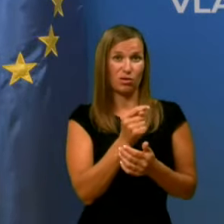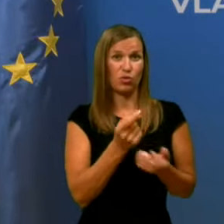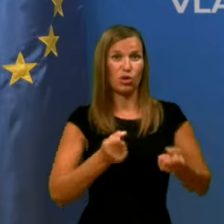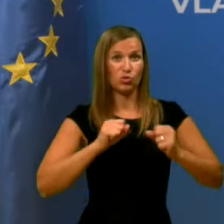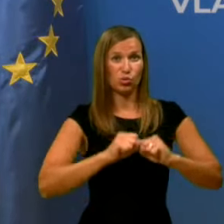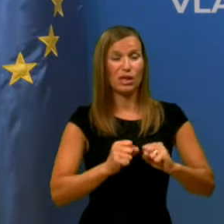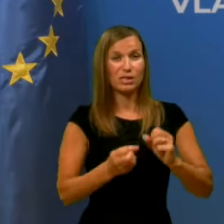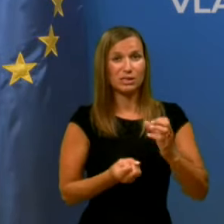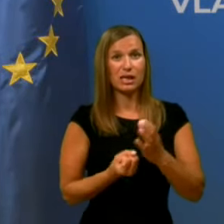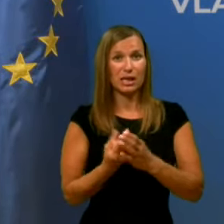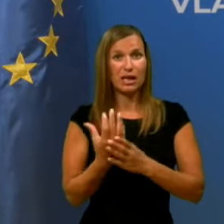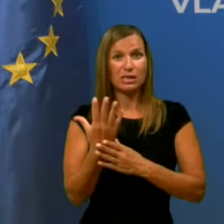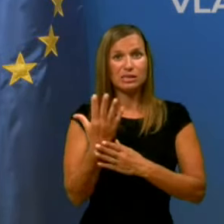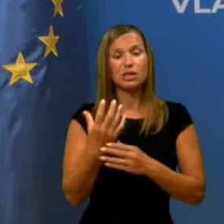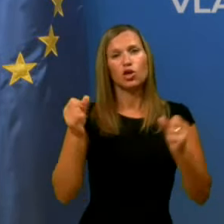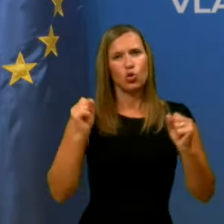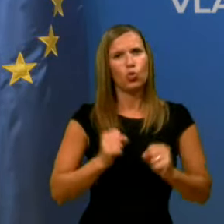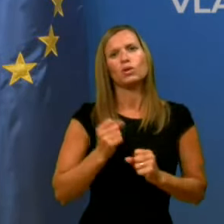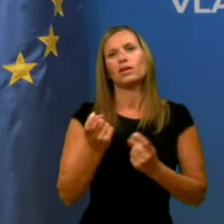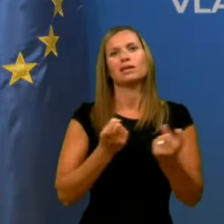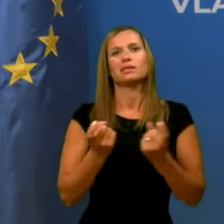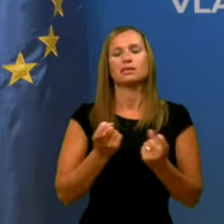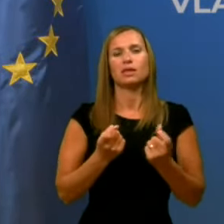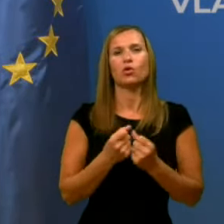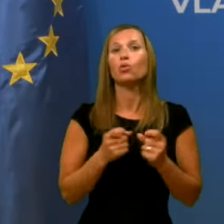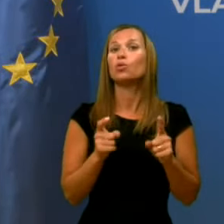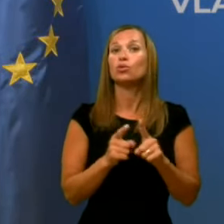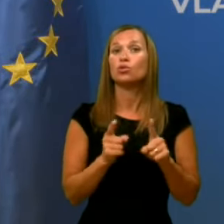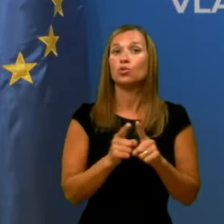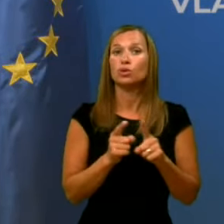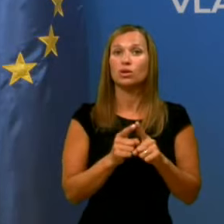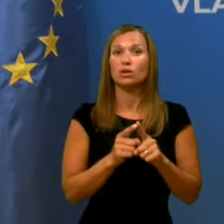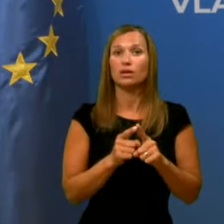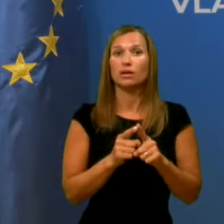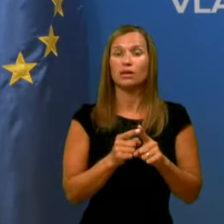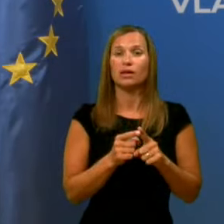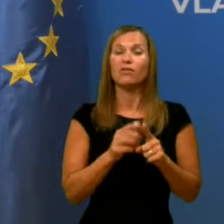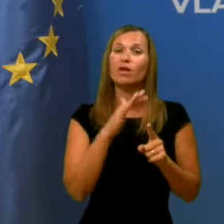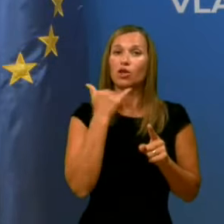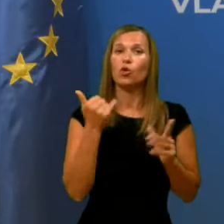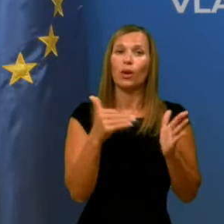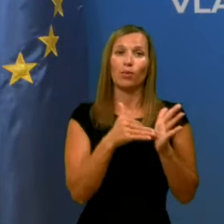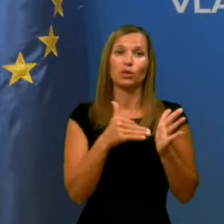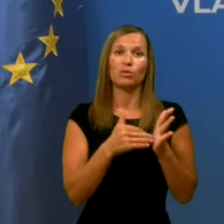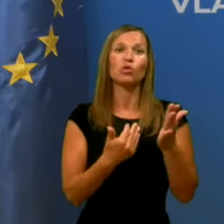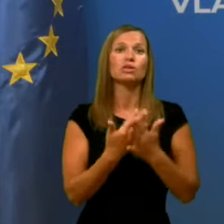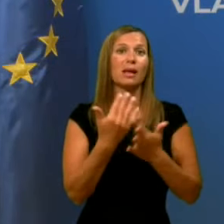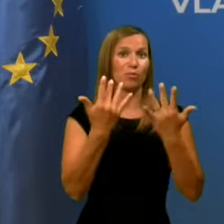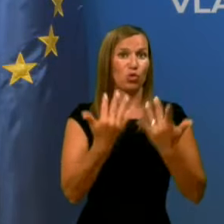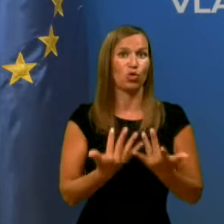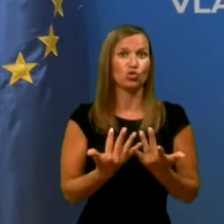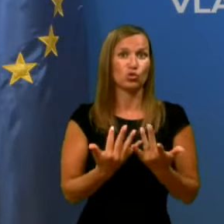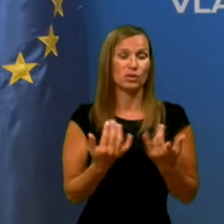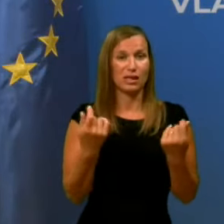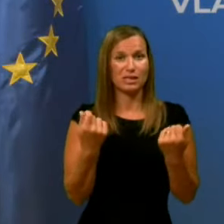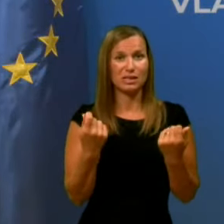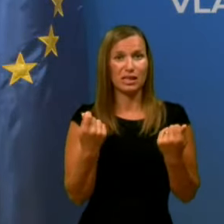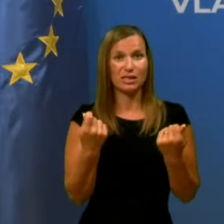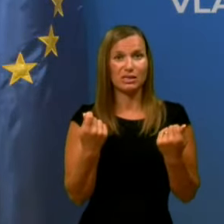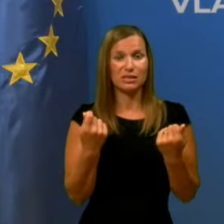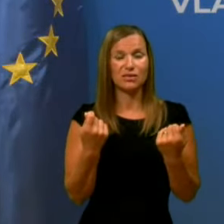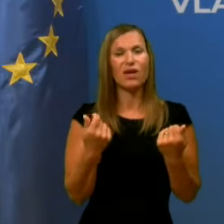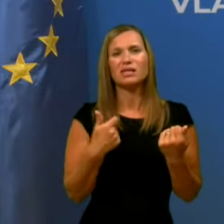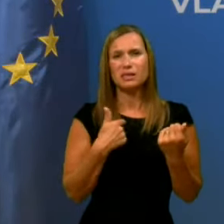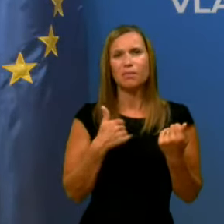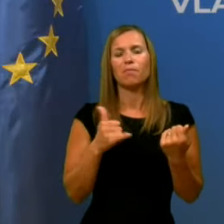sigurno hud izziv in tudi kar velika potreba za proračunska sredstva. Sem pa